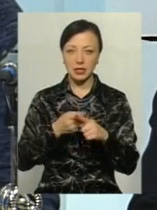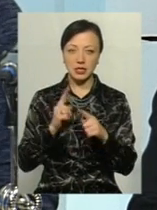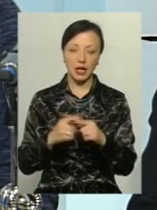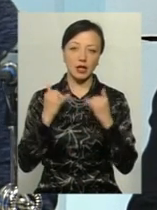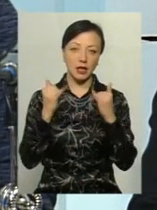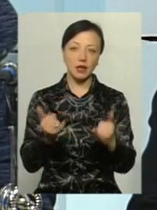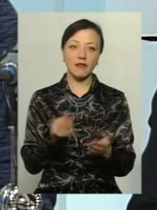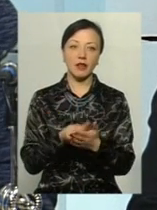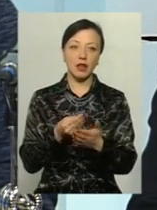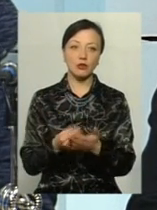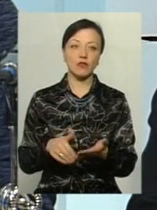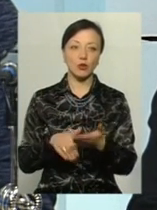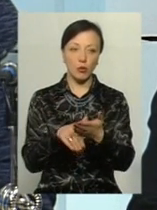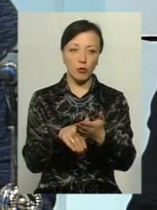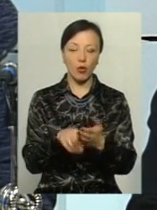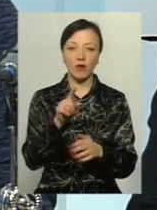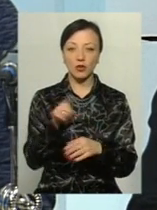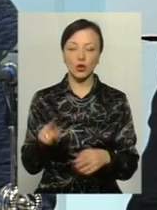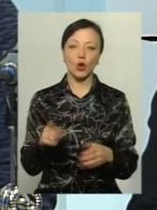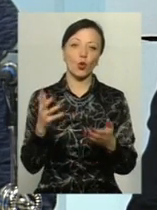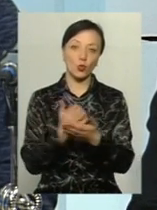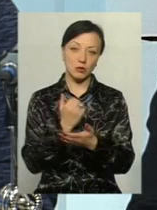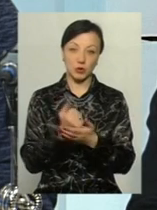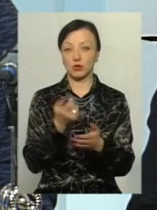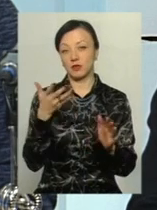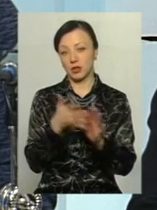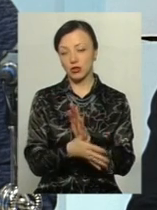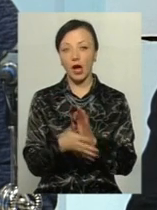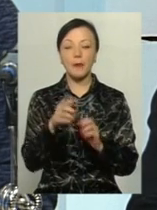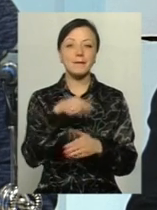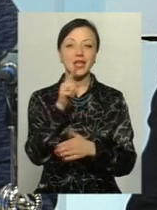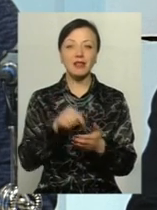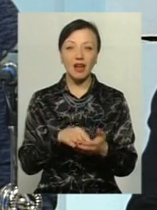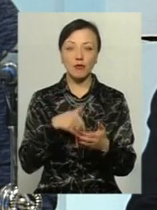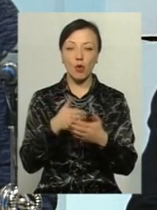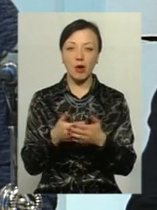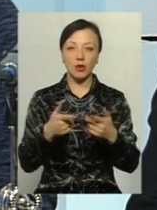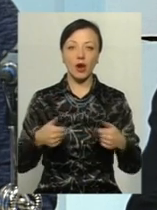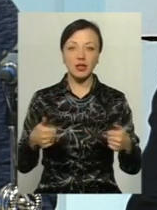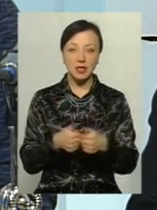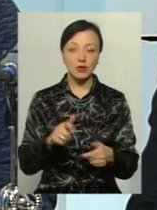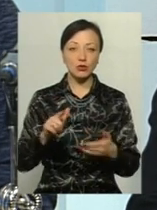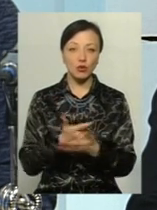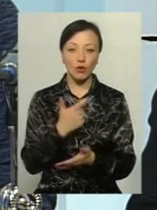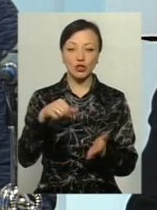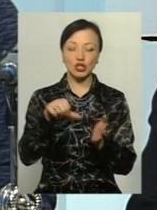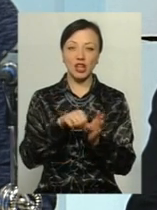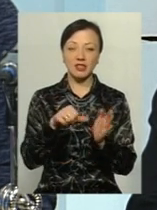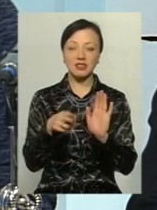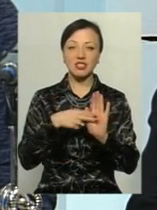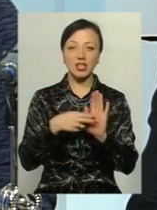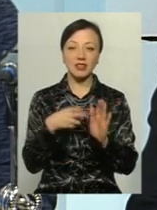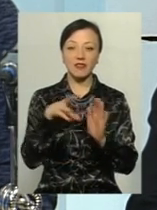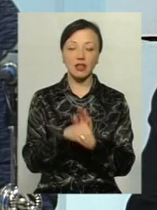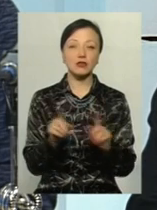них фінансова допомога і вони їх успішно освоюють. Питання по громадських організаціях, знову ж, членські внески за рахунок